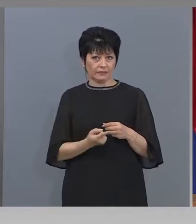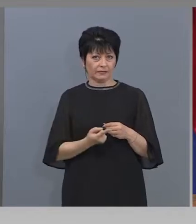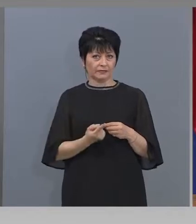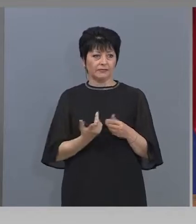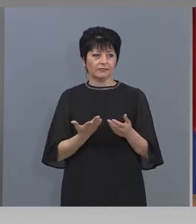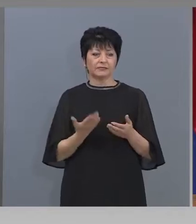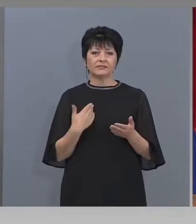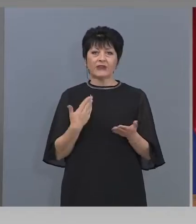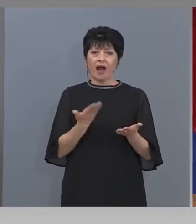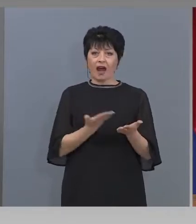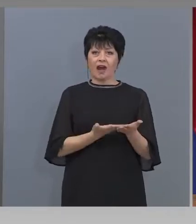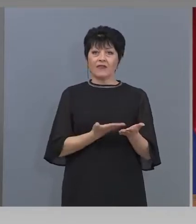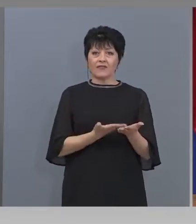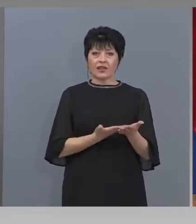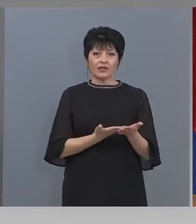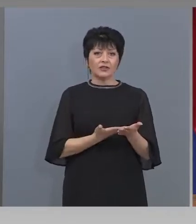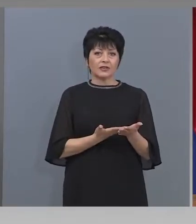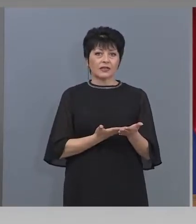фактически